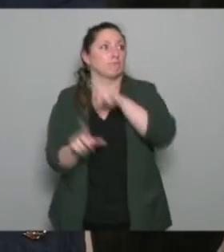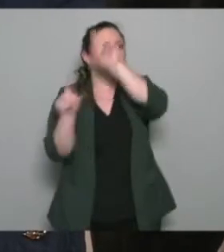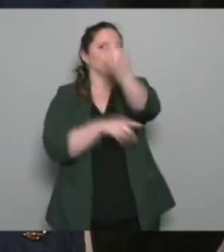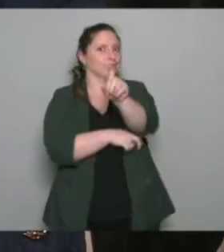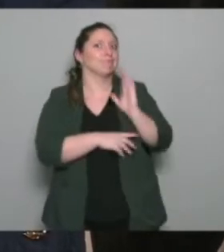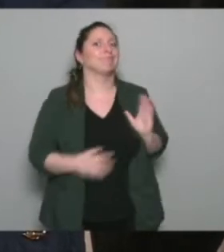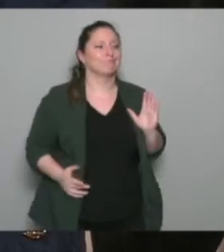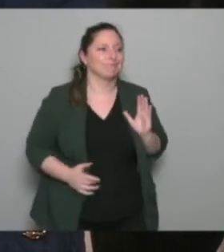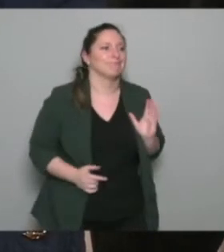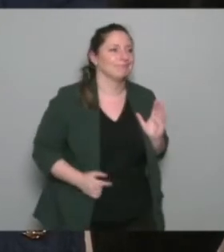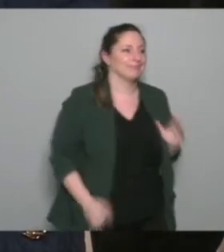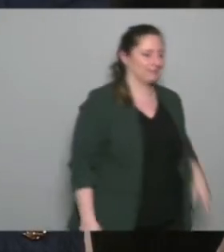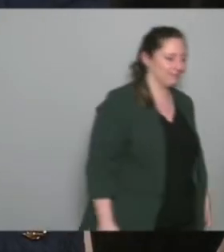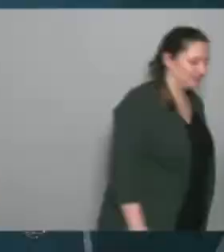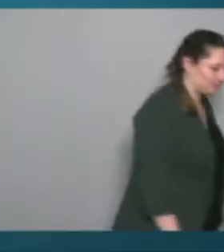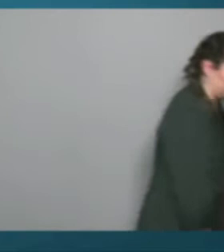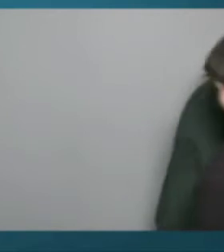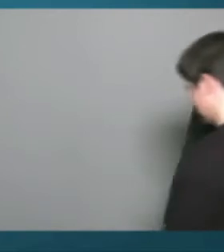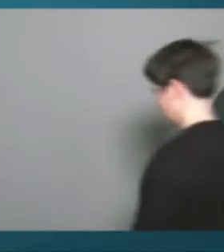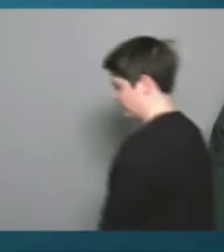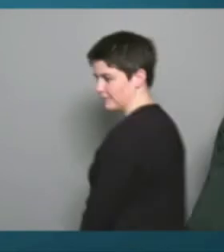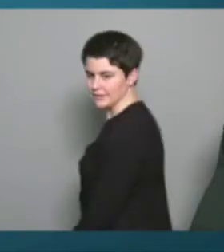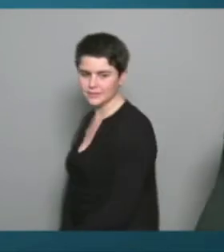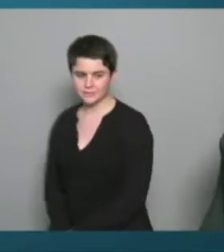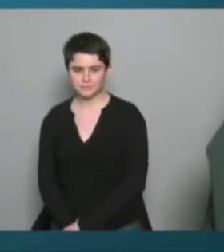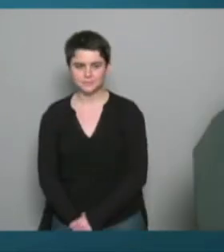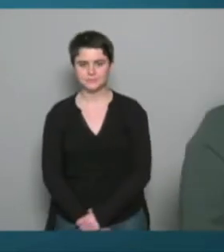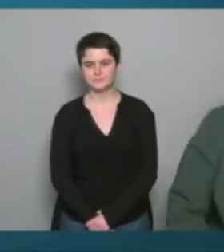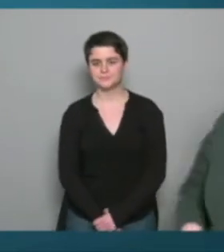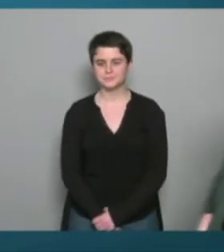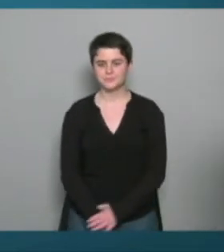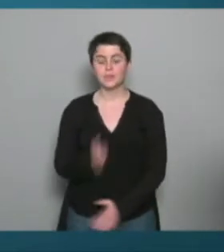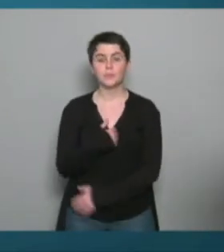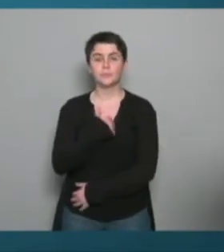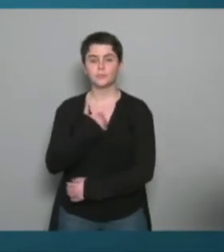pour ma part effectivement je l'ai pardon